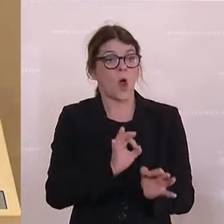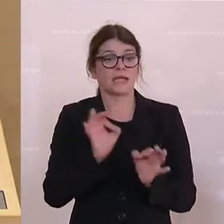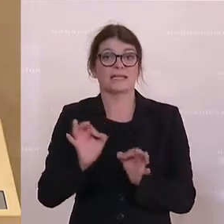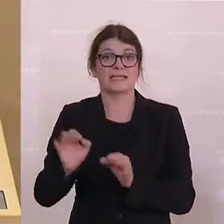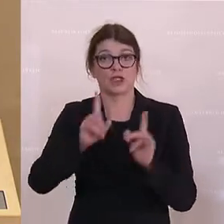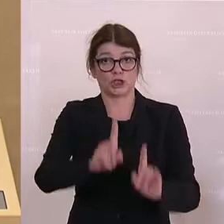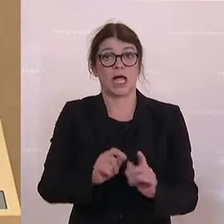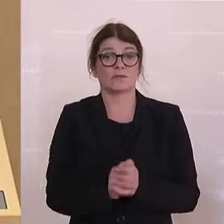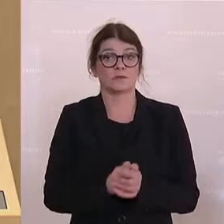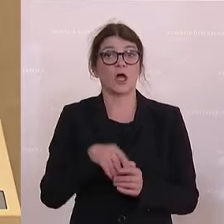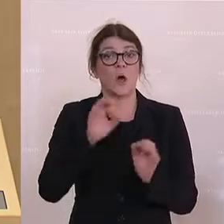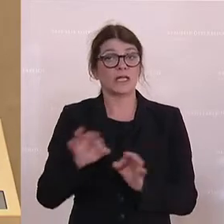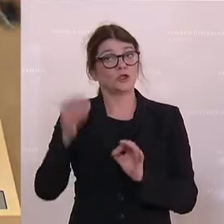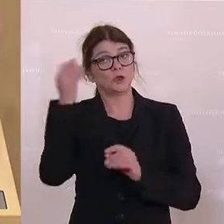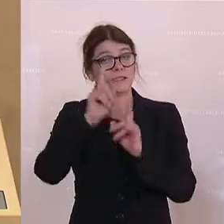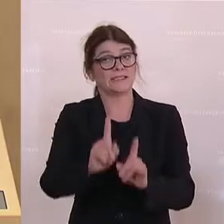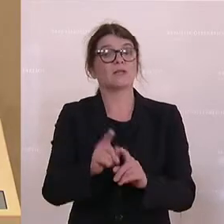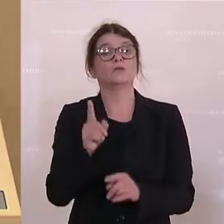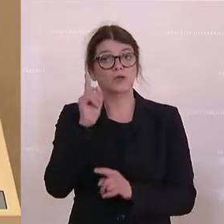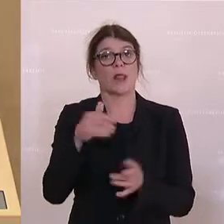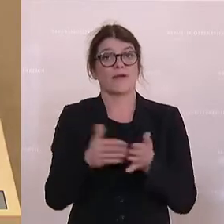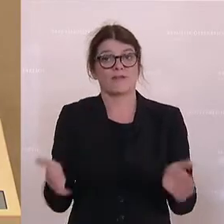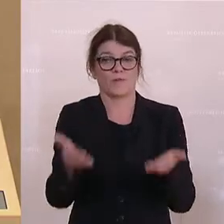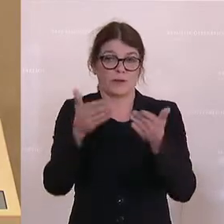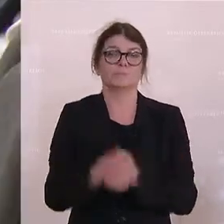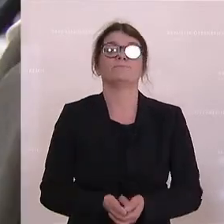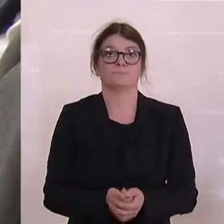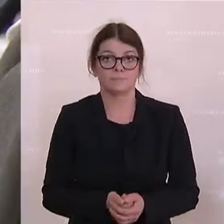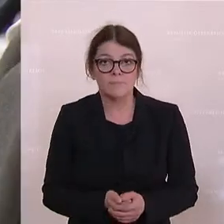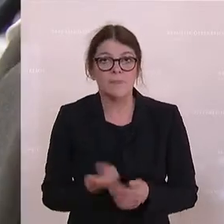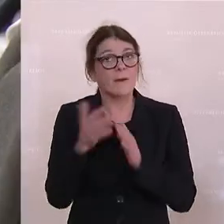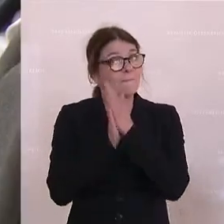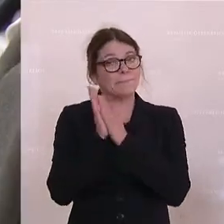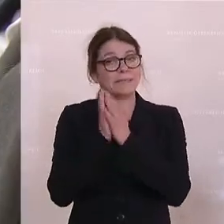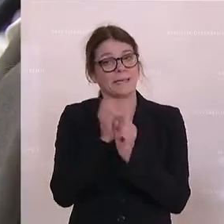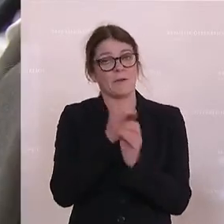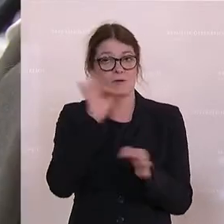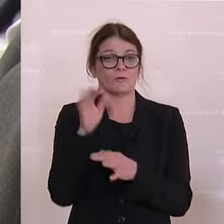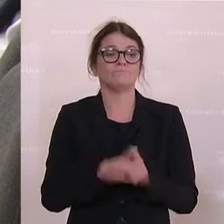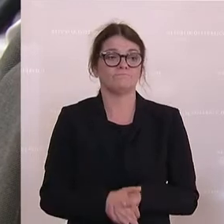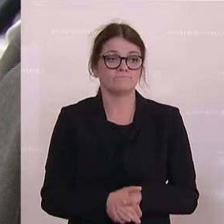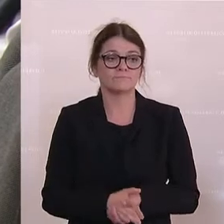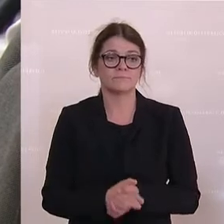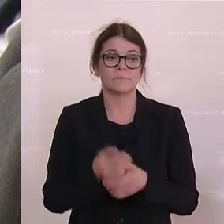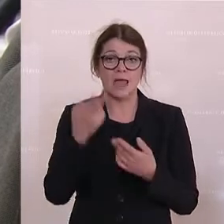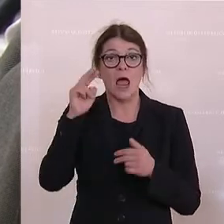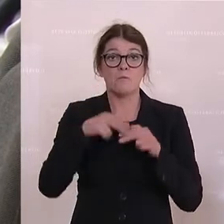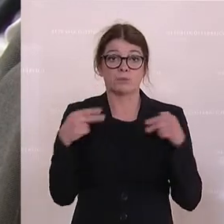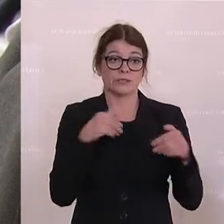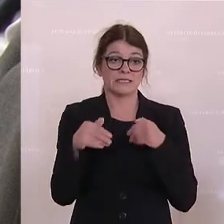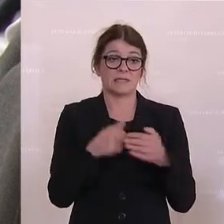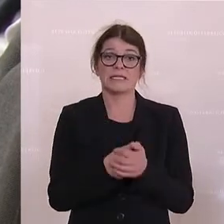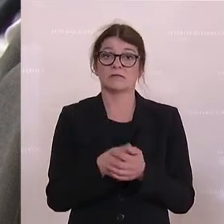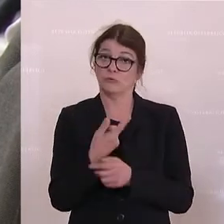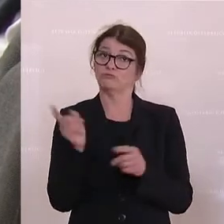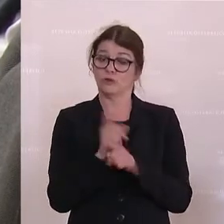Schülerstatus weiter gefördert werden. Das ist eine Bitte. Der Herr Bundesminister greift